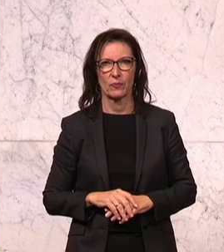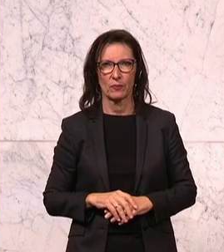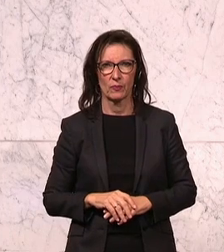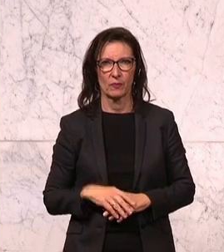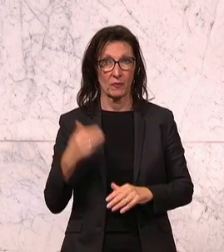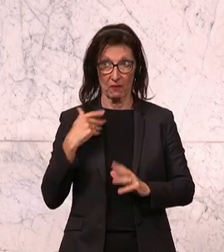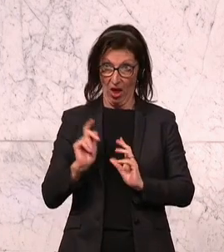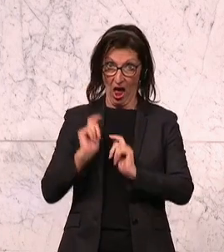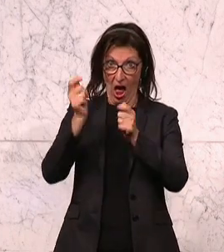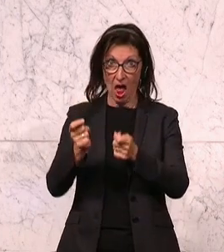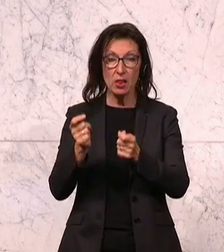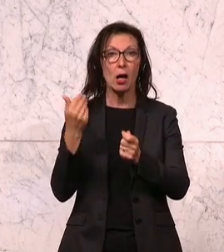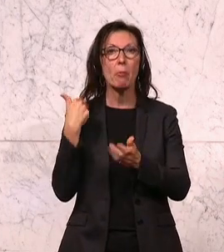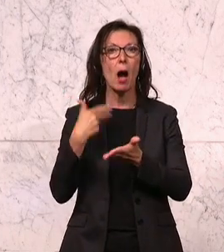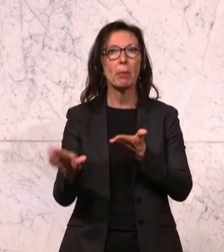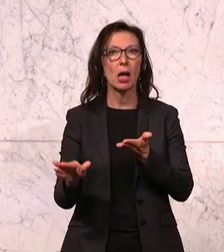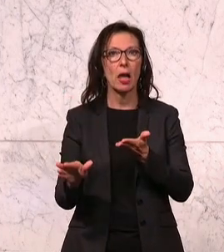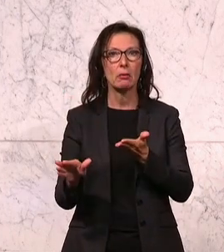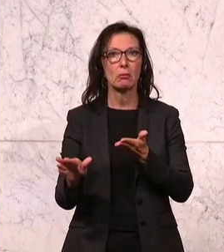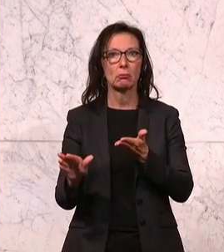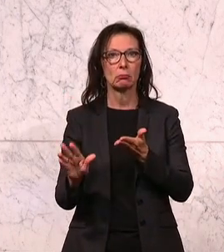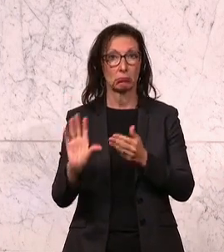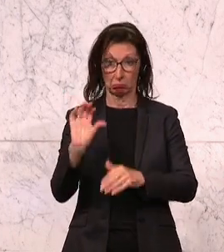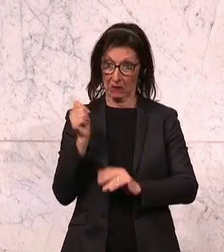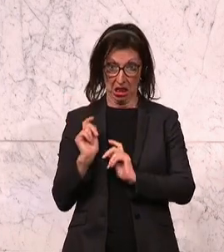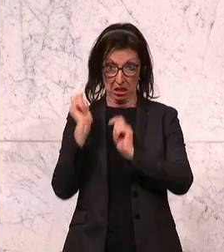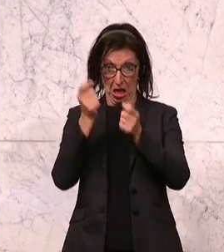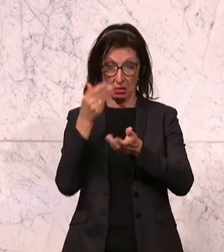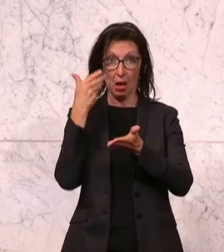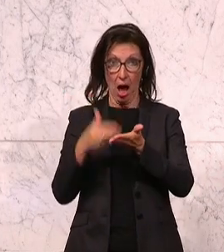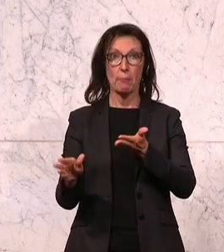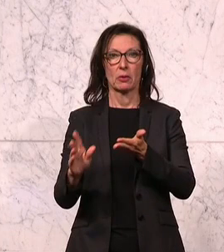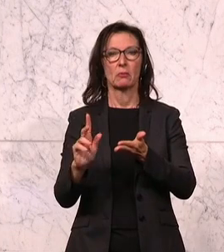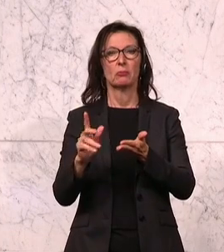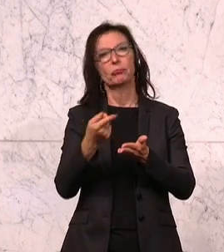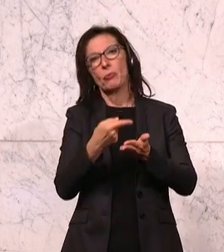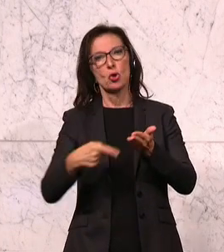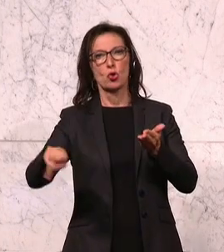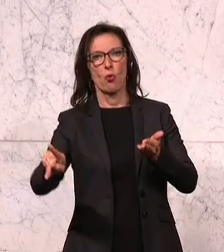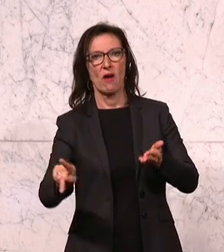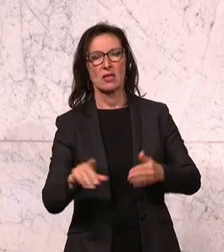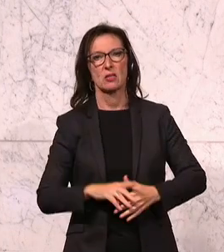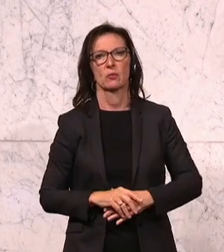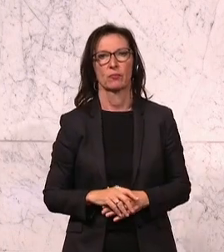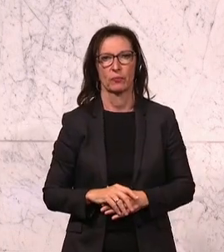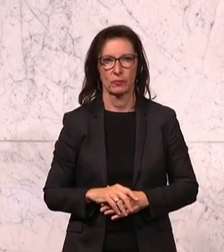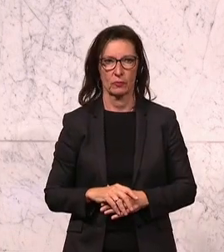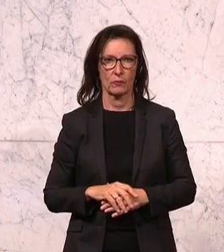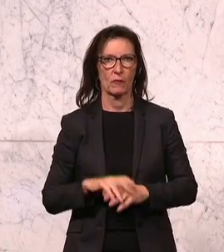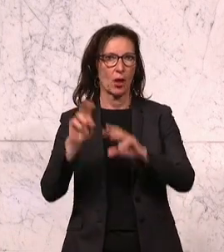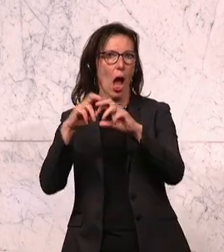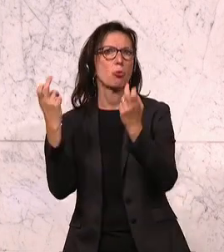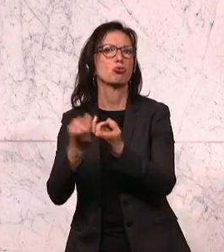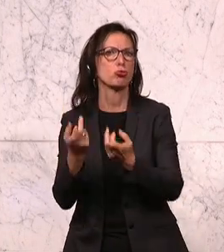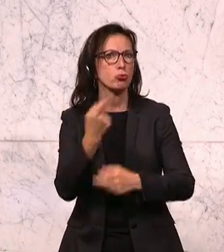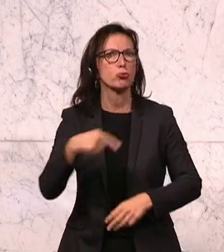Man hat abgelehnt, der erste Antrag wurde abgelehnt und dann eine Zuweisung zum Ausschuss